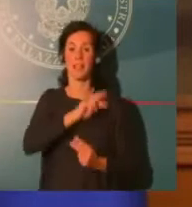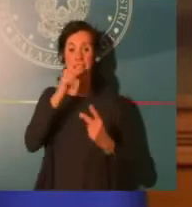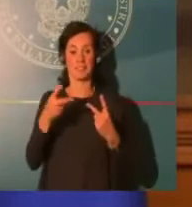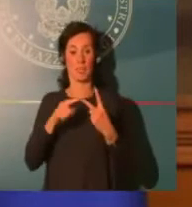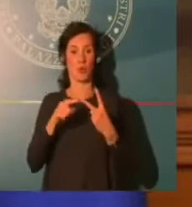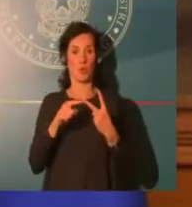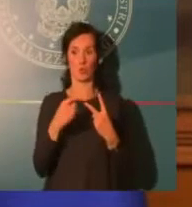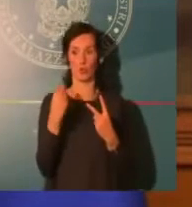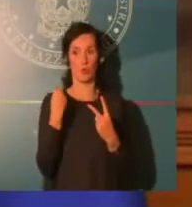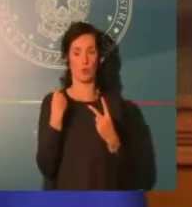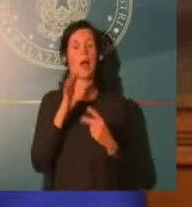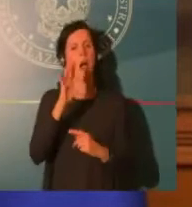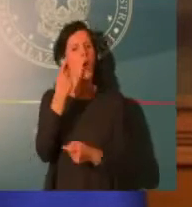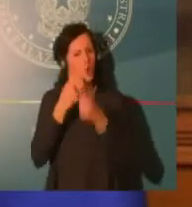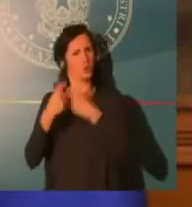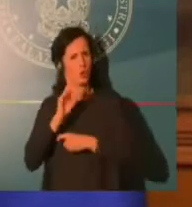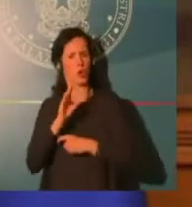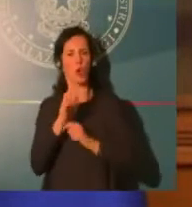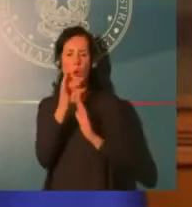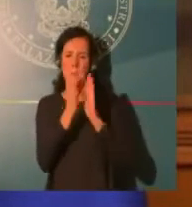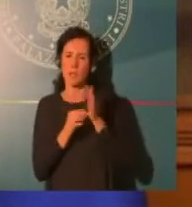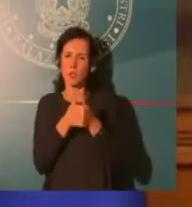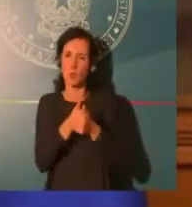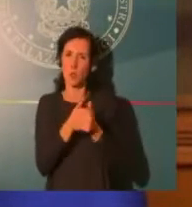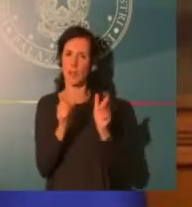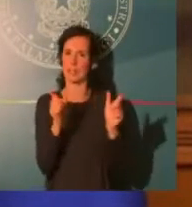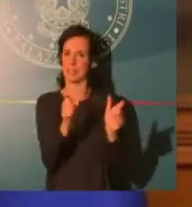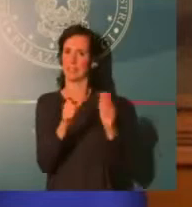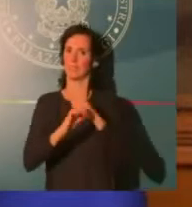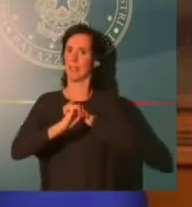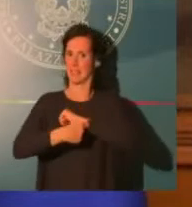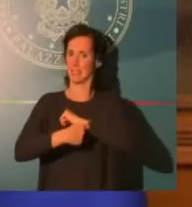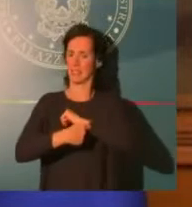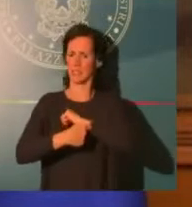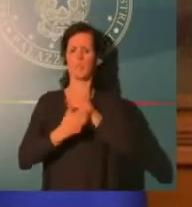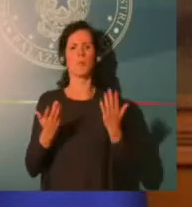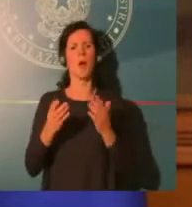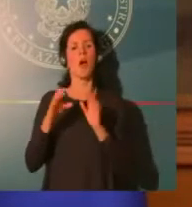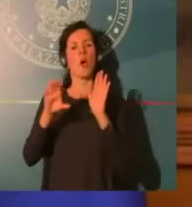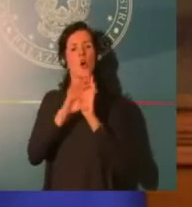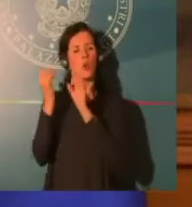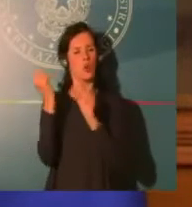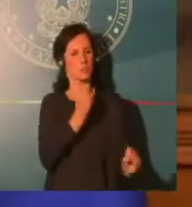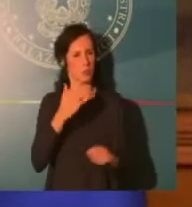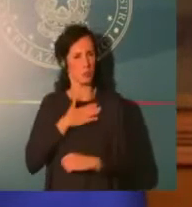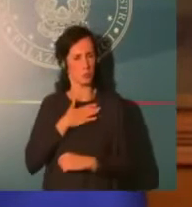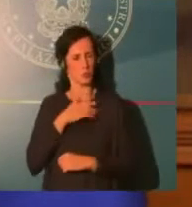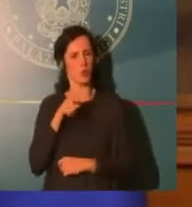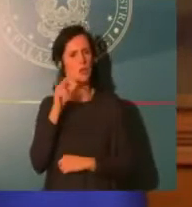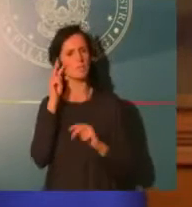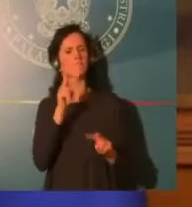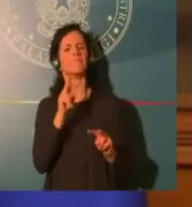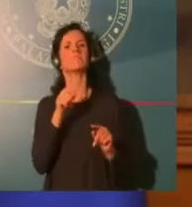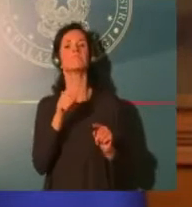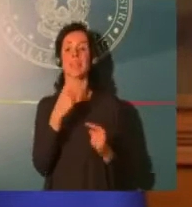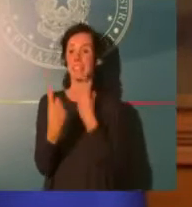possibilità che in relazione poi a situazioni ancora più critiche si intervenga a livello territoriale. E questo è lo schema